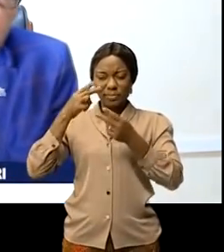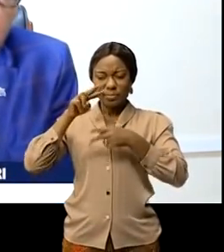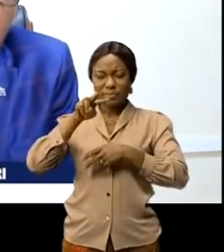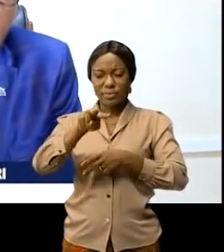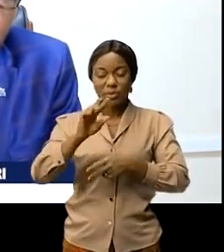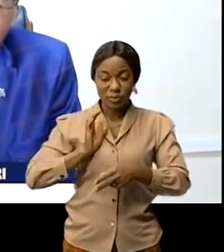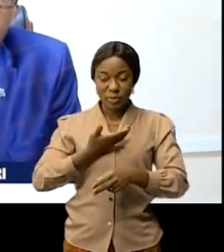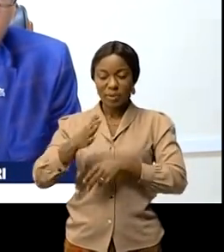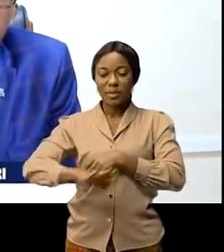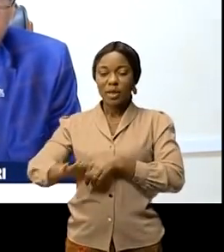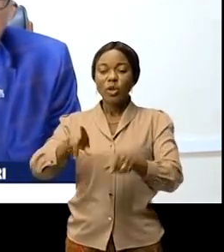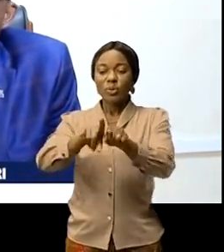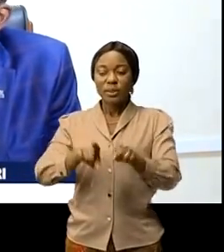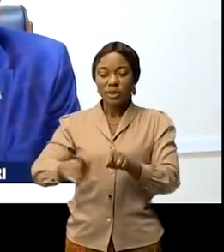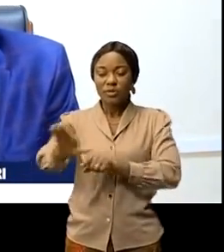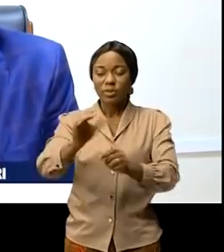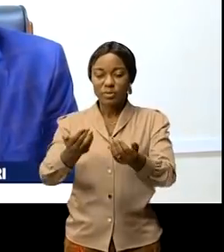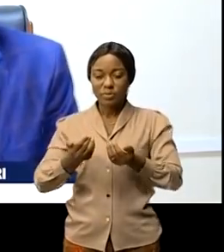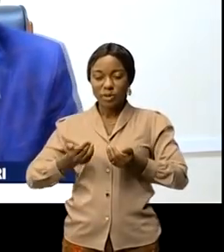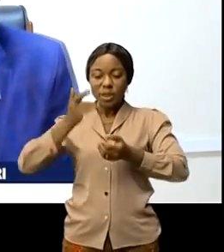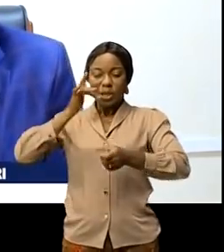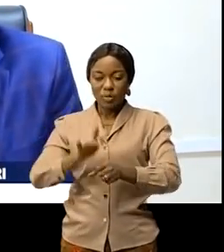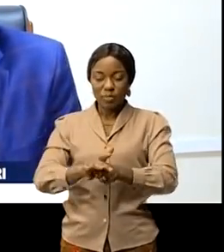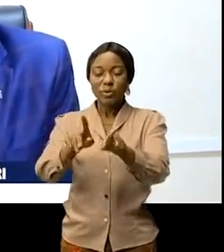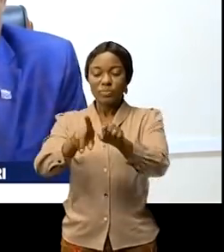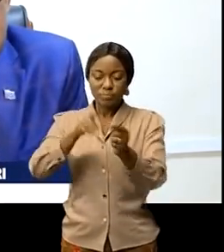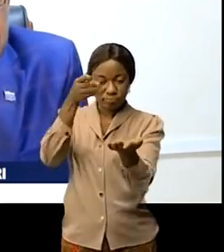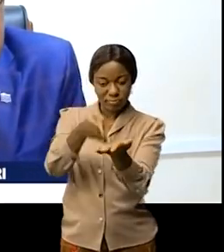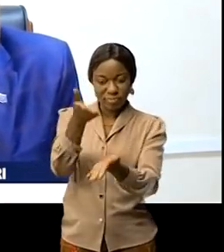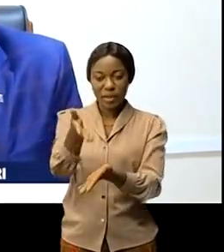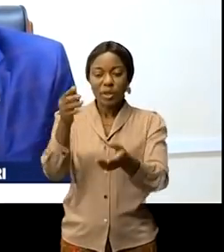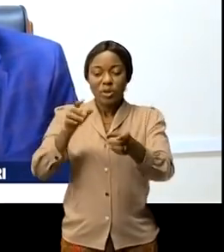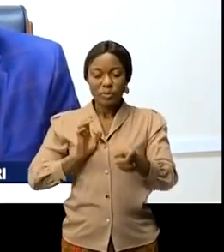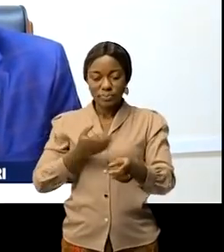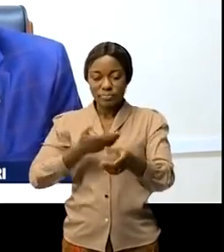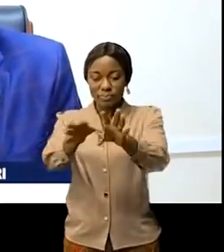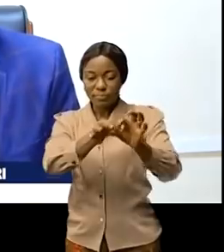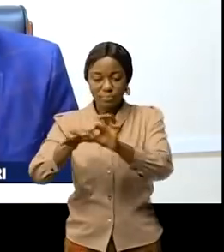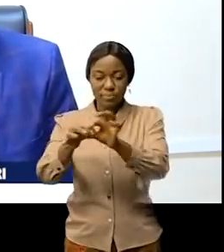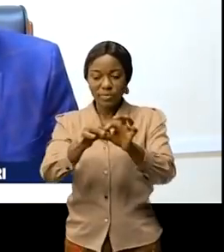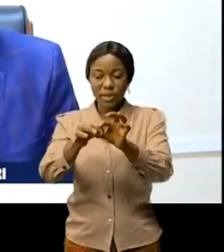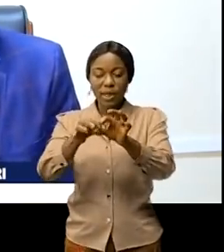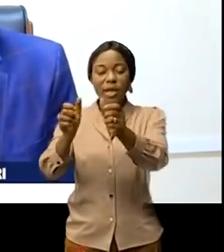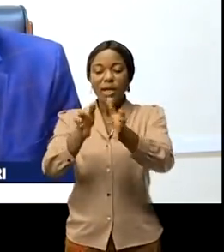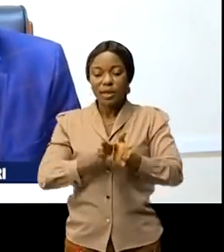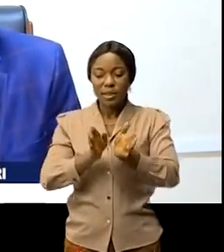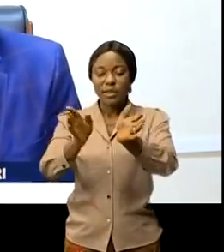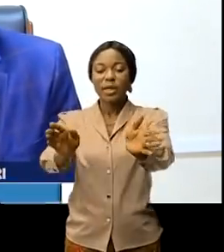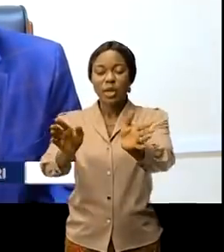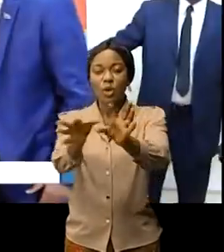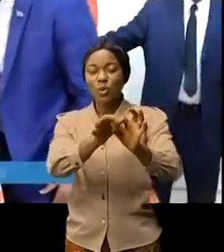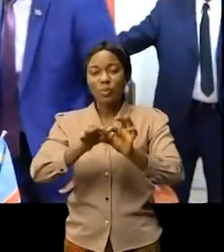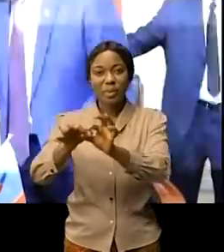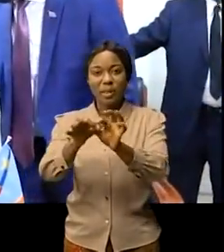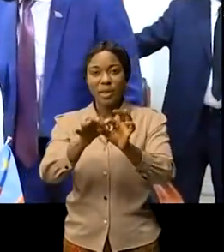et à votre volonté concrétisée de consolider le partenariat et de manière générale la coopération